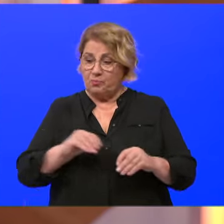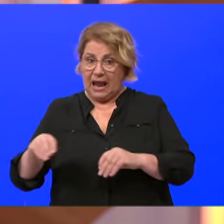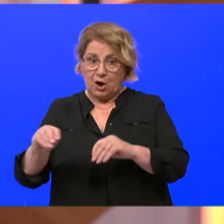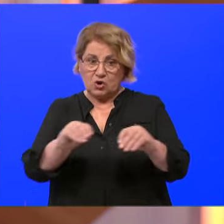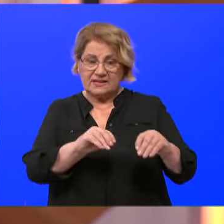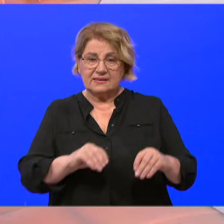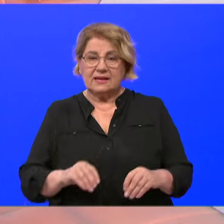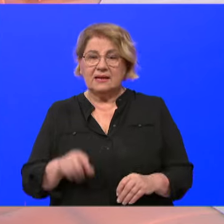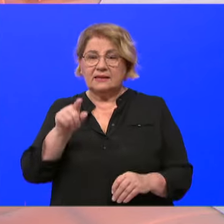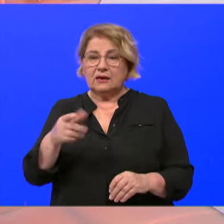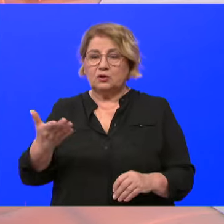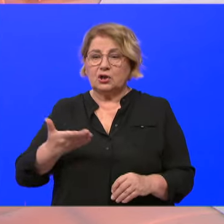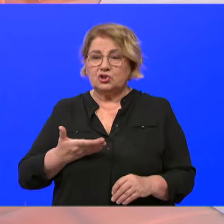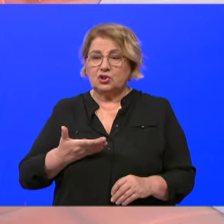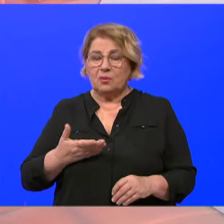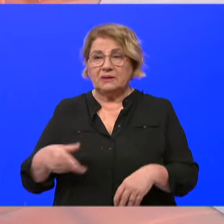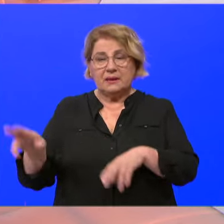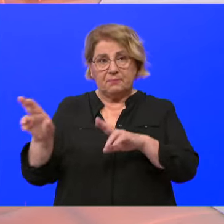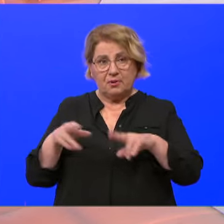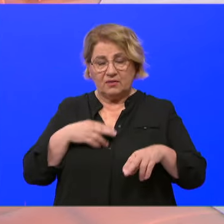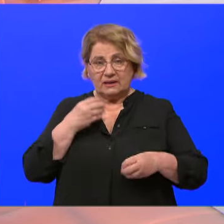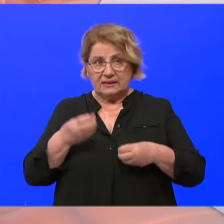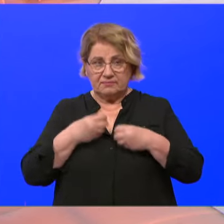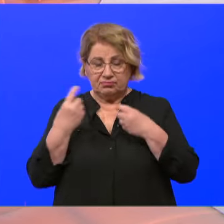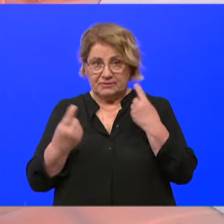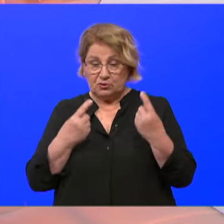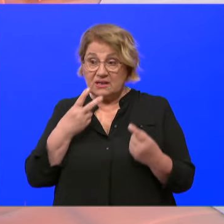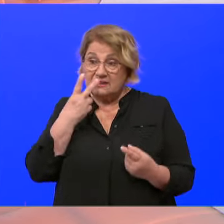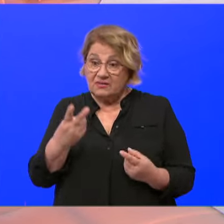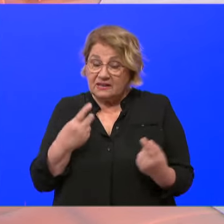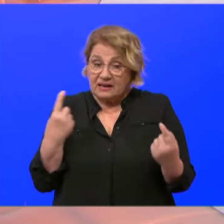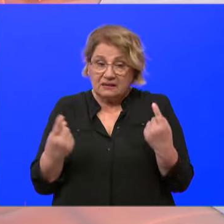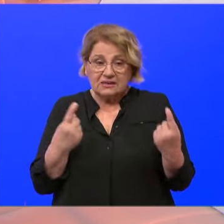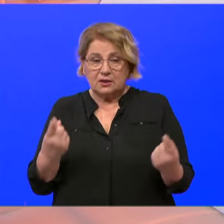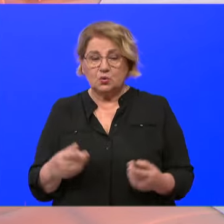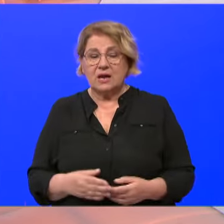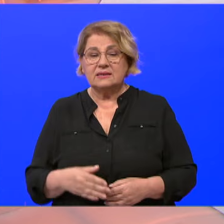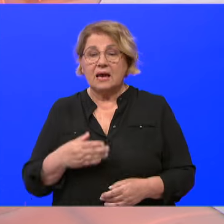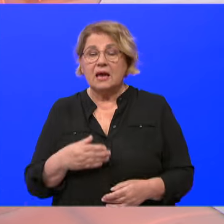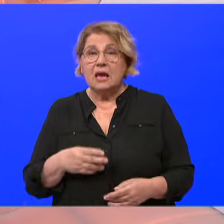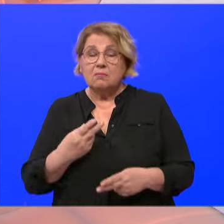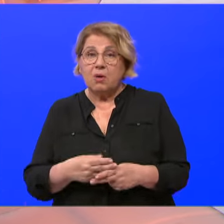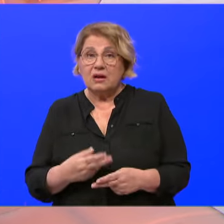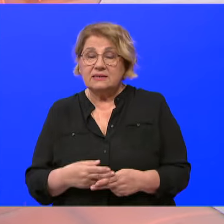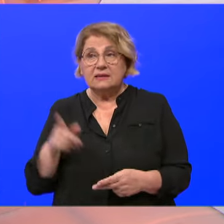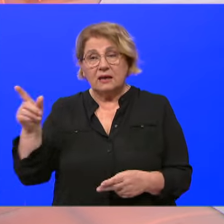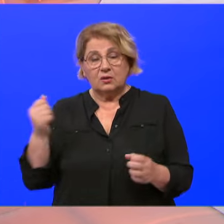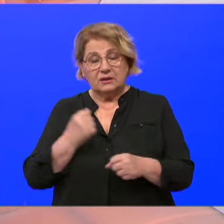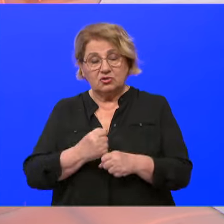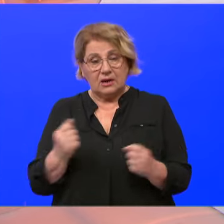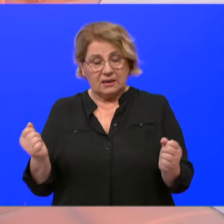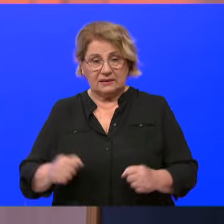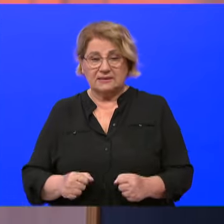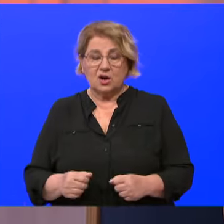Tako da ćemo i tu dobiti povratnu informaciju. Tako da, evo, krećemo i mi s ozbiljnim, ozbiljnim radom. Baš vam